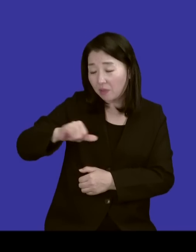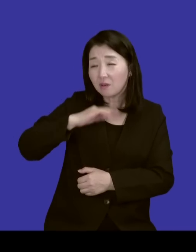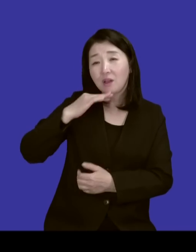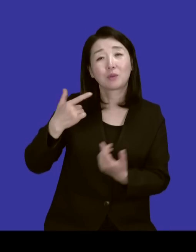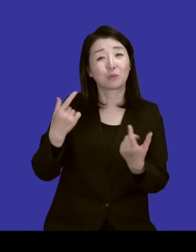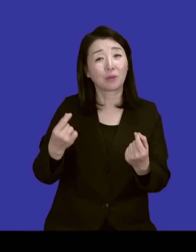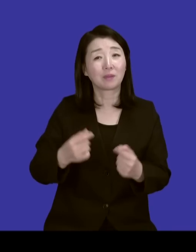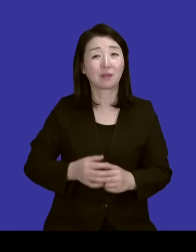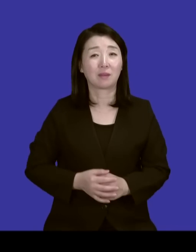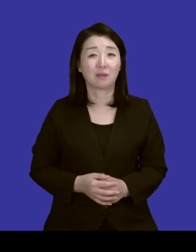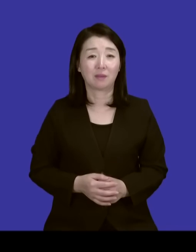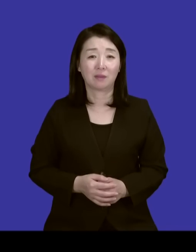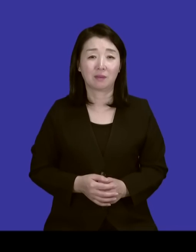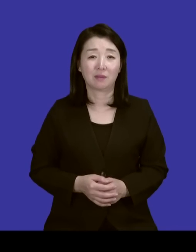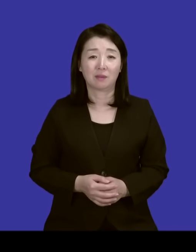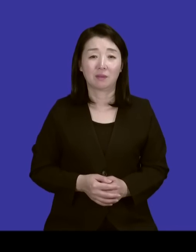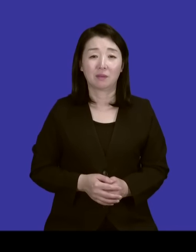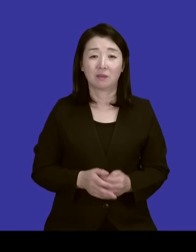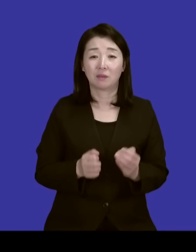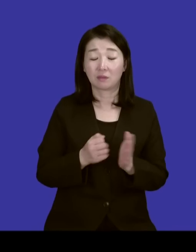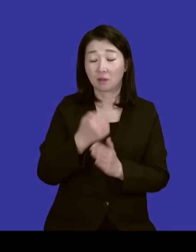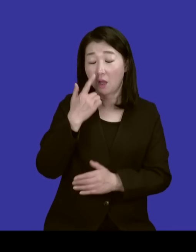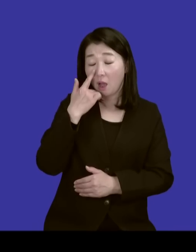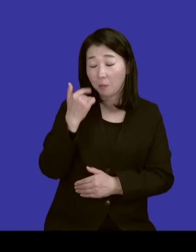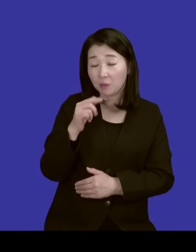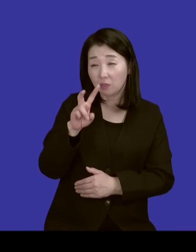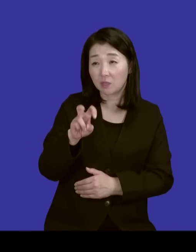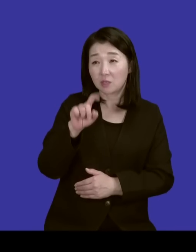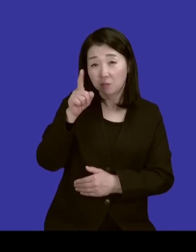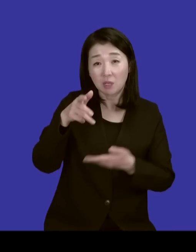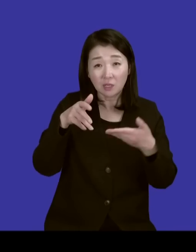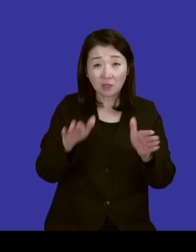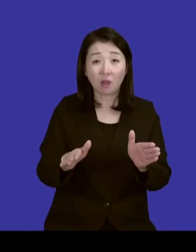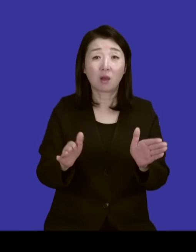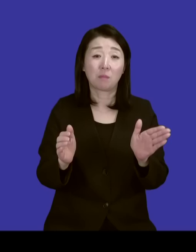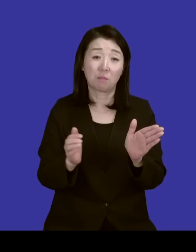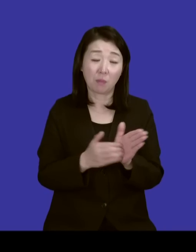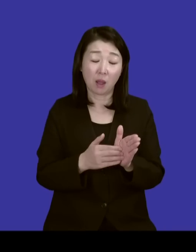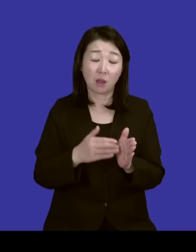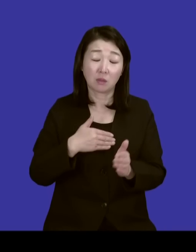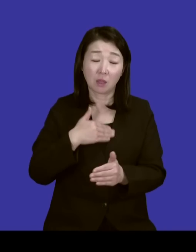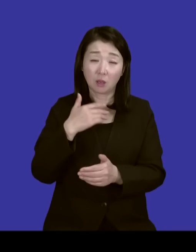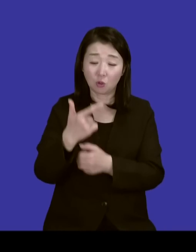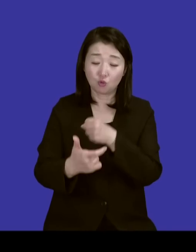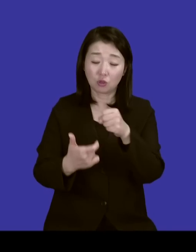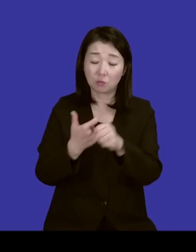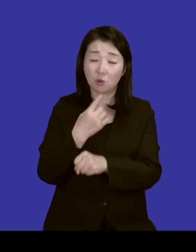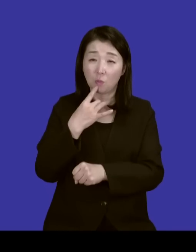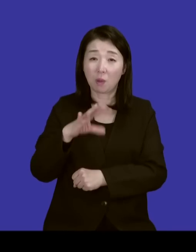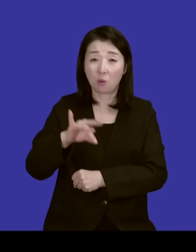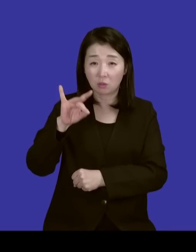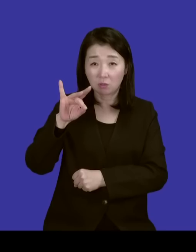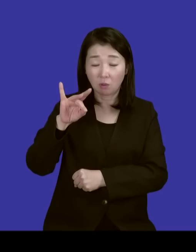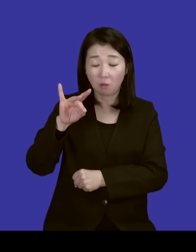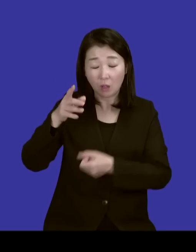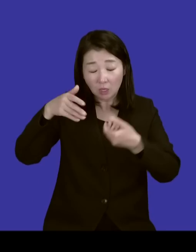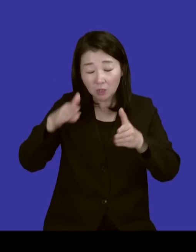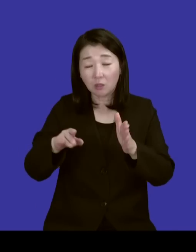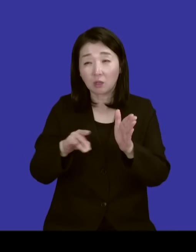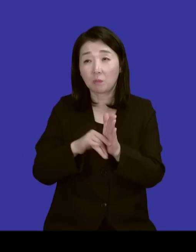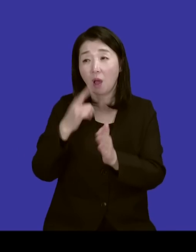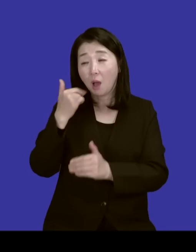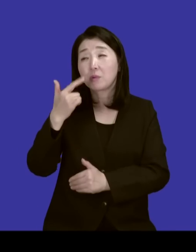그렇게 제가 아버지가 21년생이니까 제가 만약에 60년만 먼저 태어났으면 우리 아버지의 아버지가 되는 거예요.